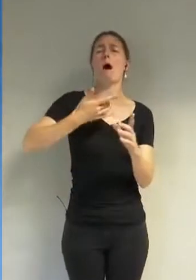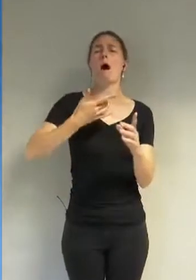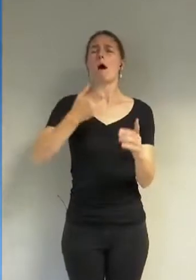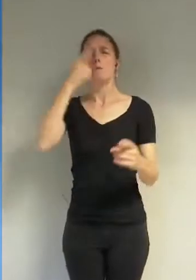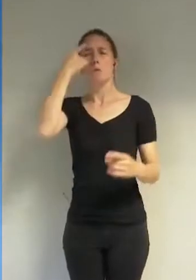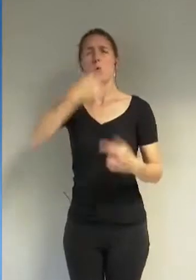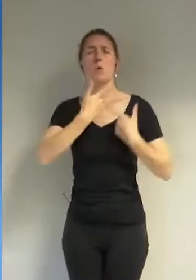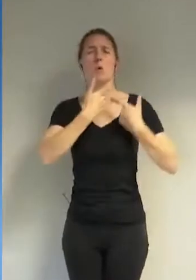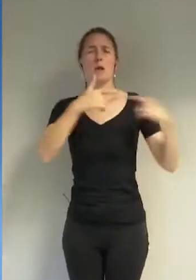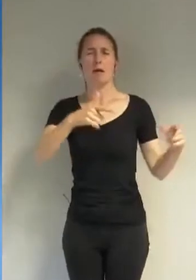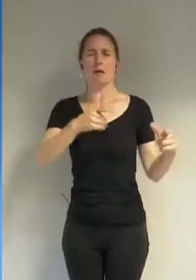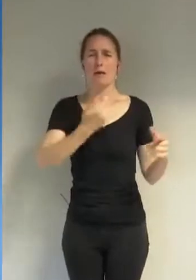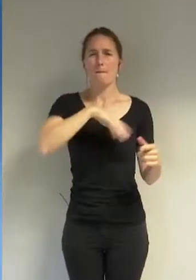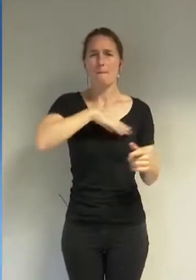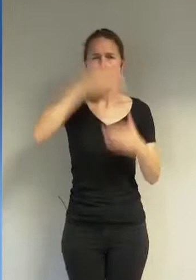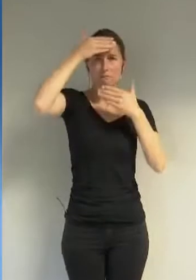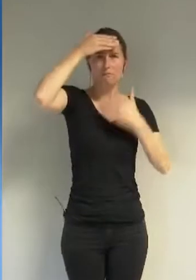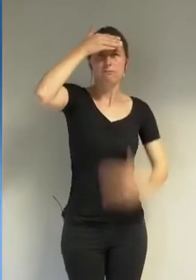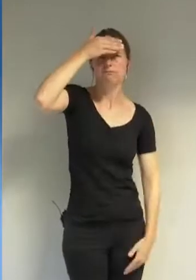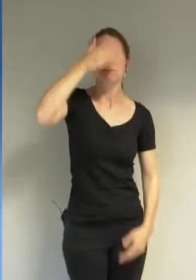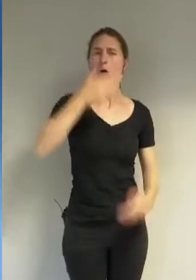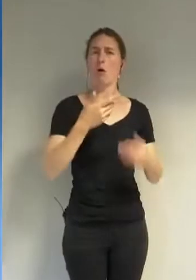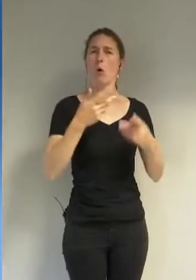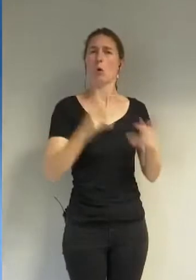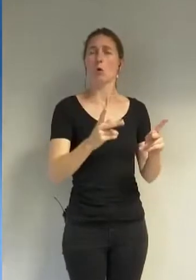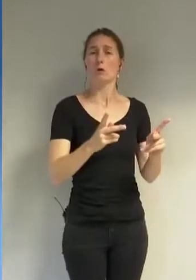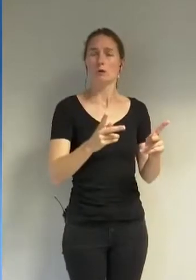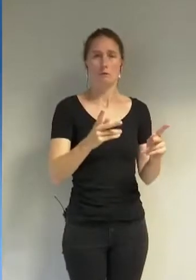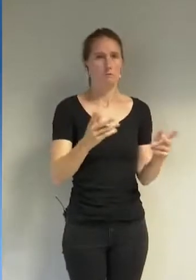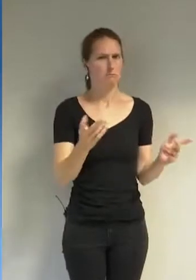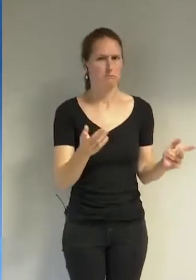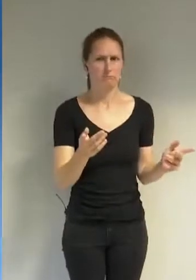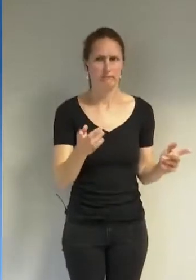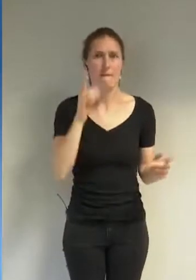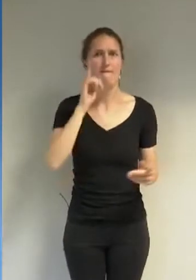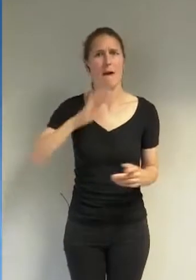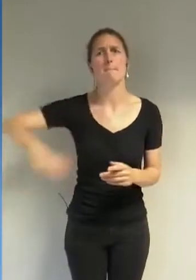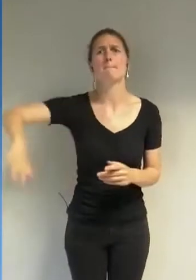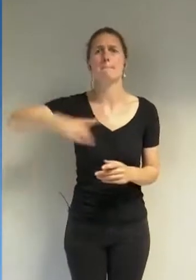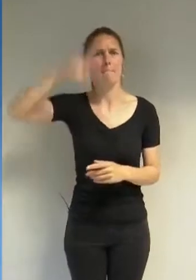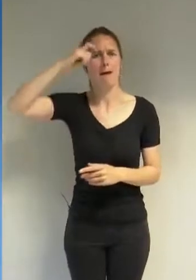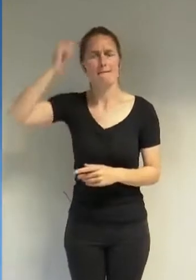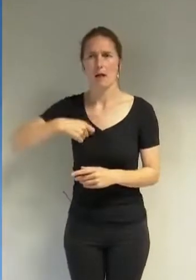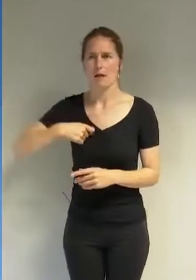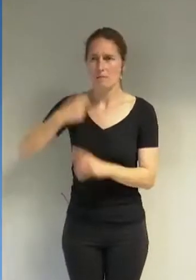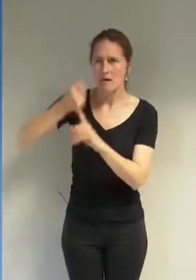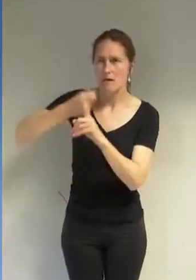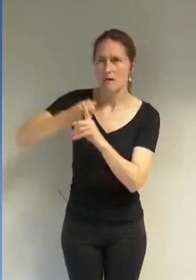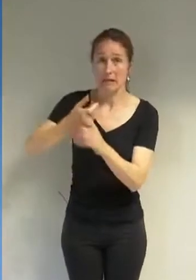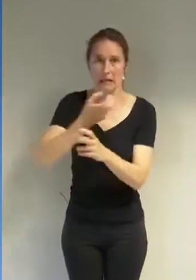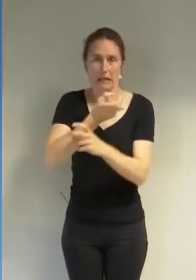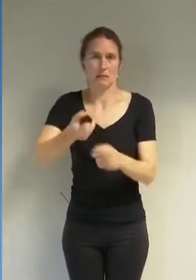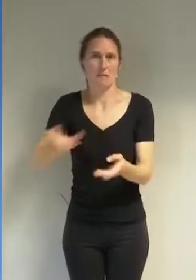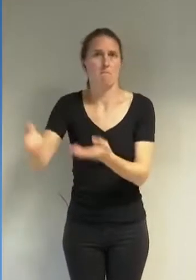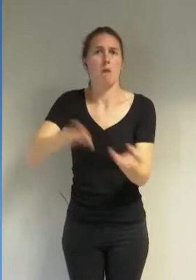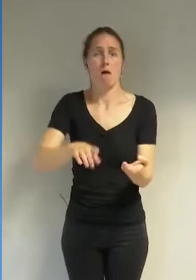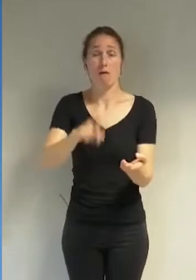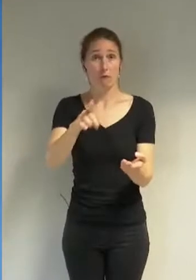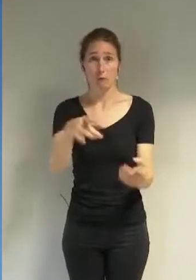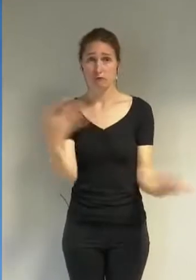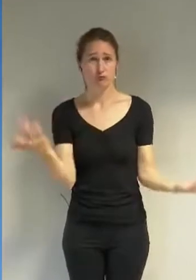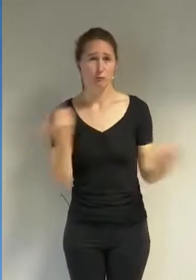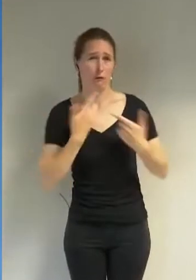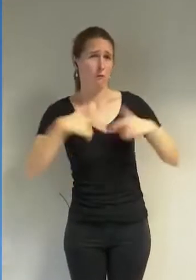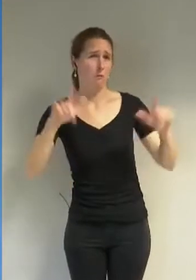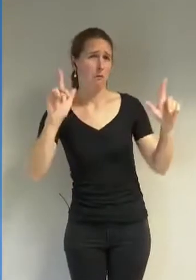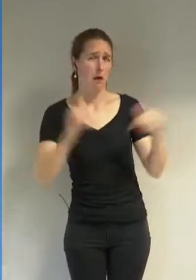Elles risquent leur vie pour cela, pas vous. Je voudrais tordre le cou à un argument indigne que vous répétez sur les plateaux de